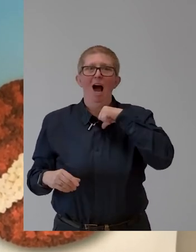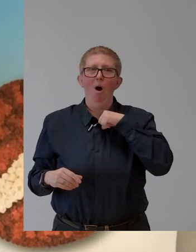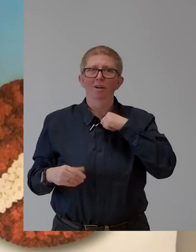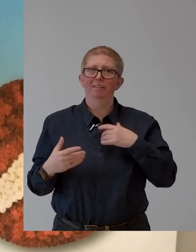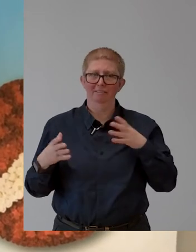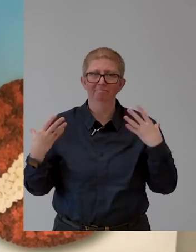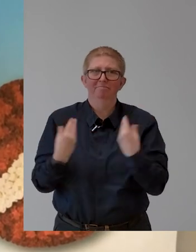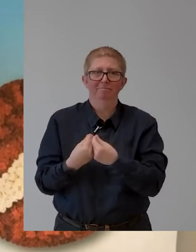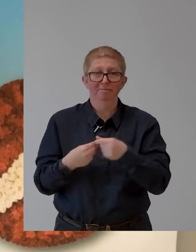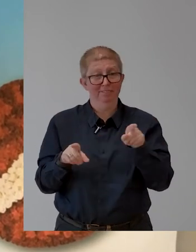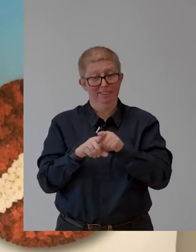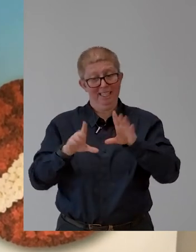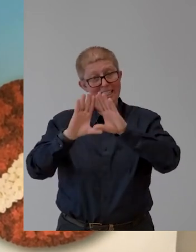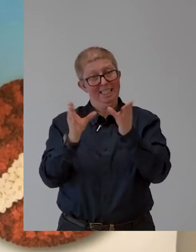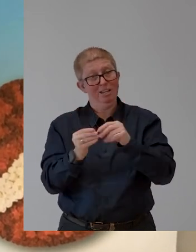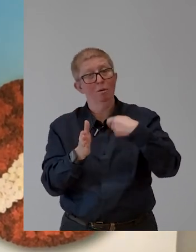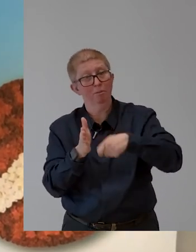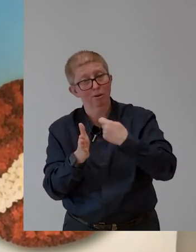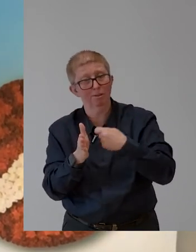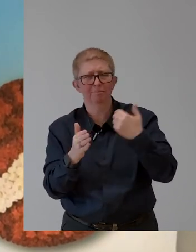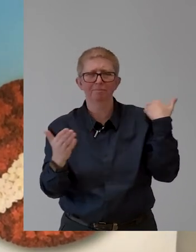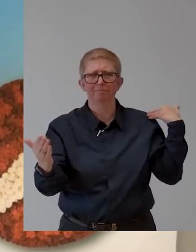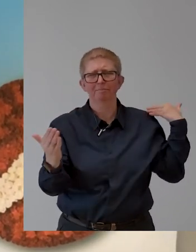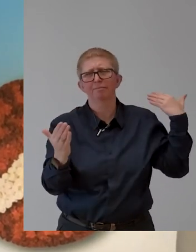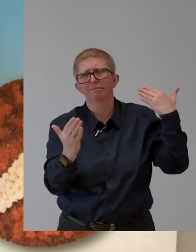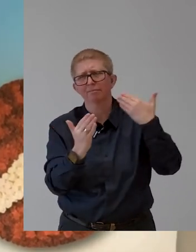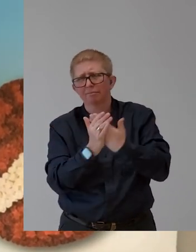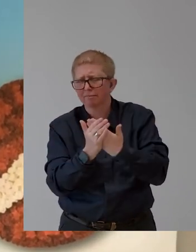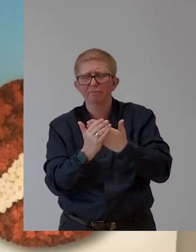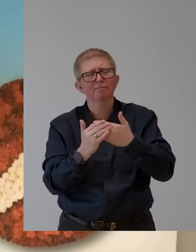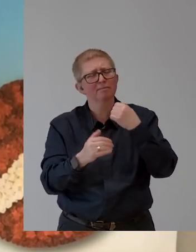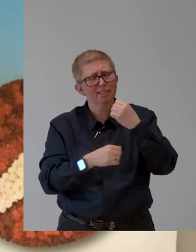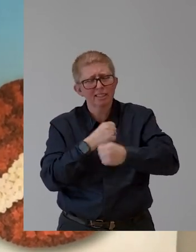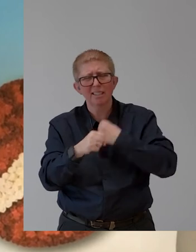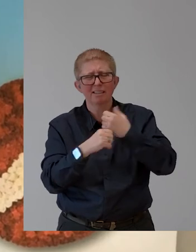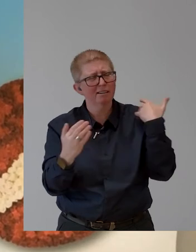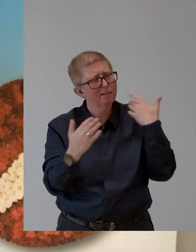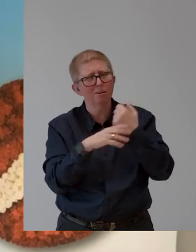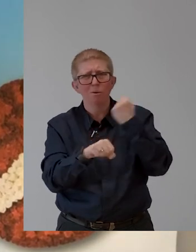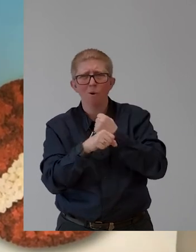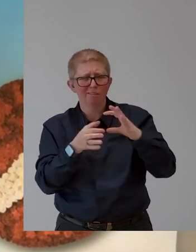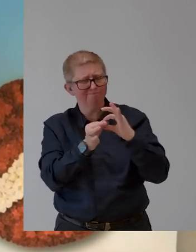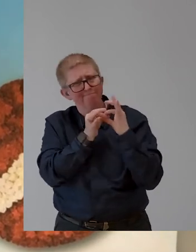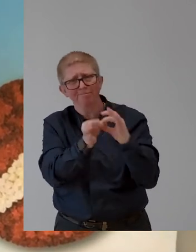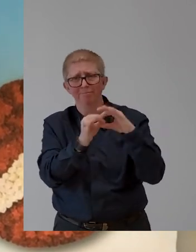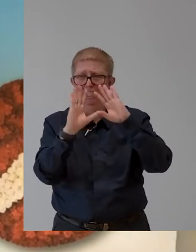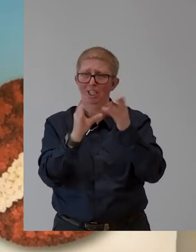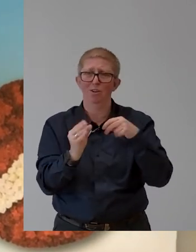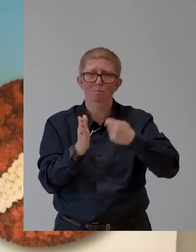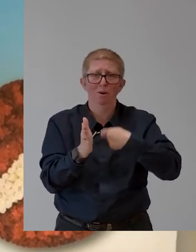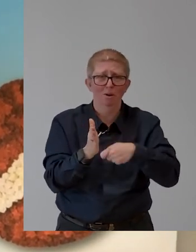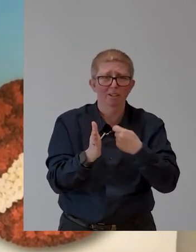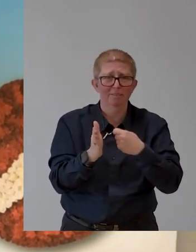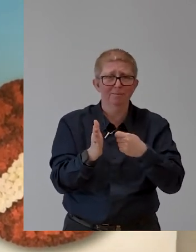to make our vision of area-free products, services,